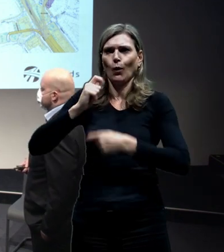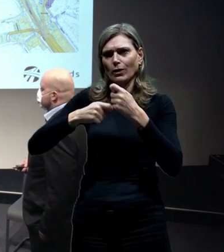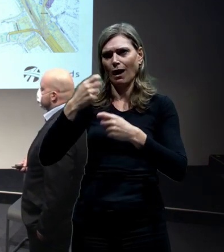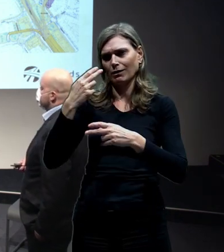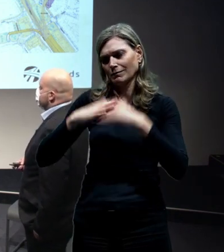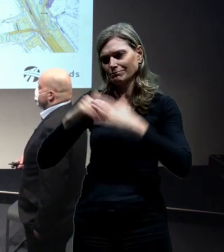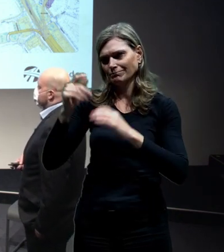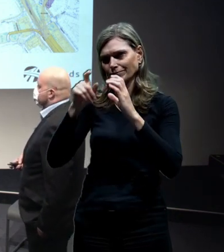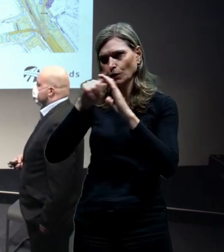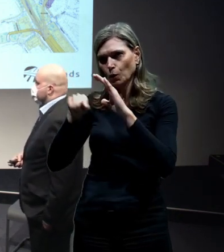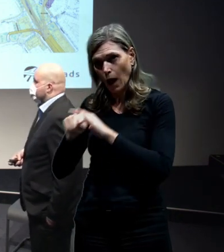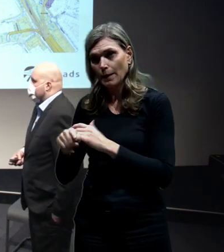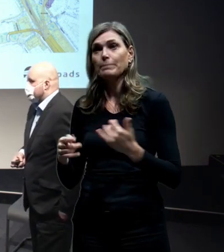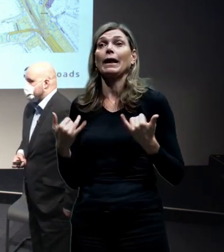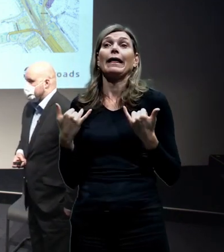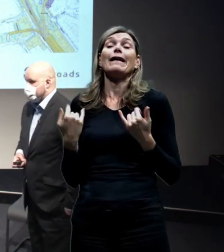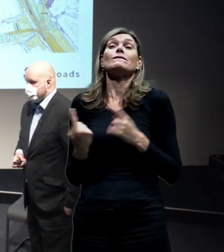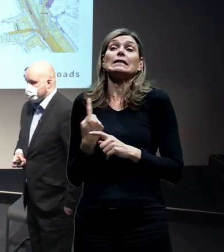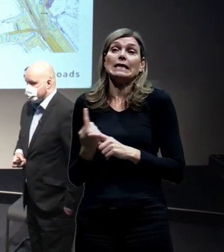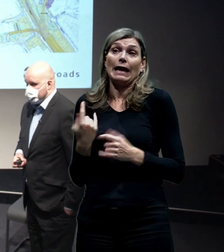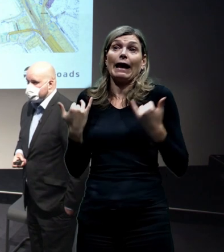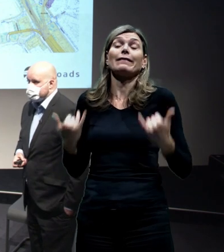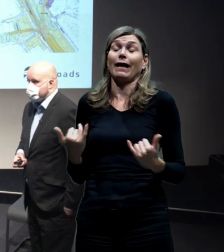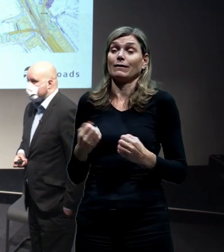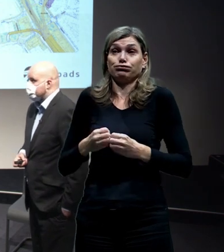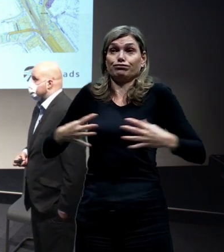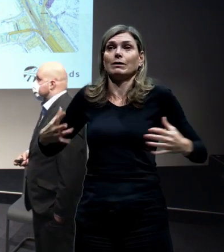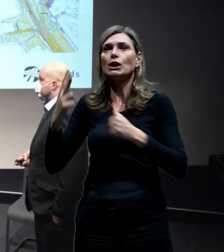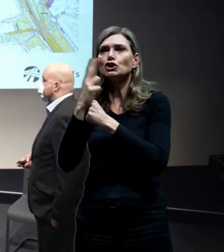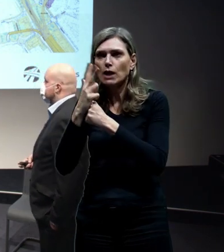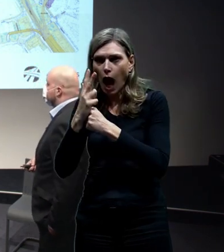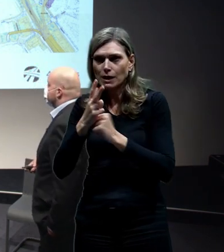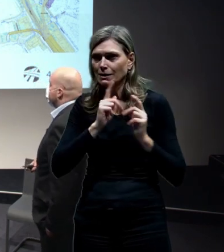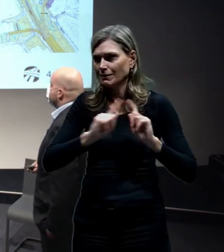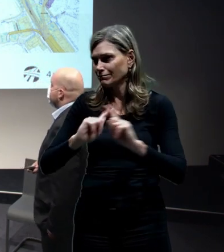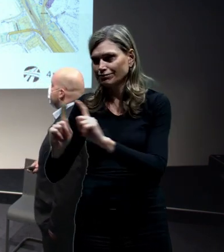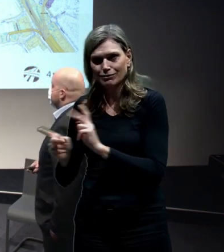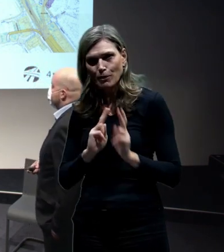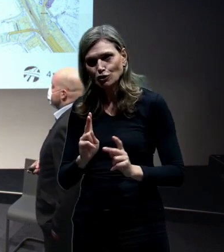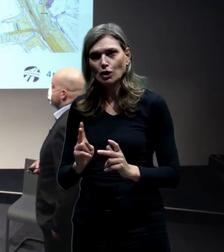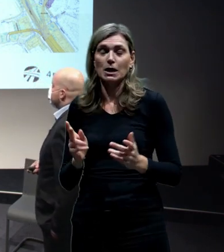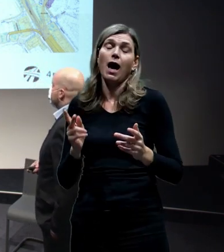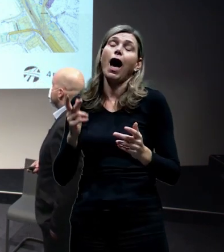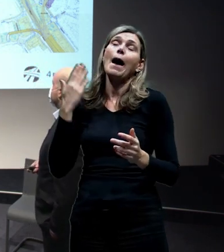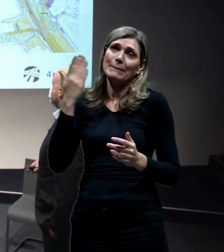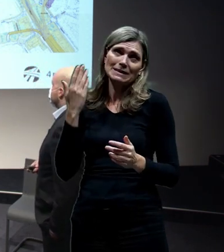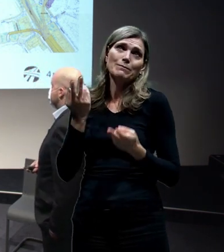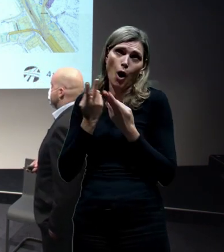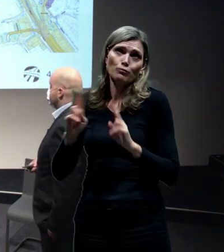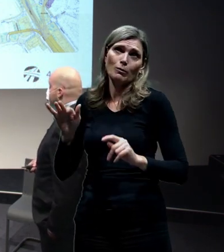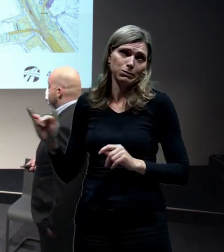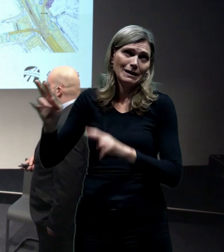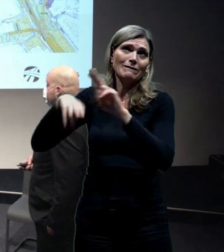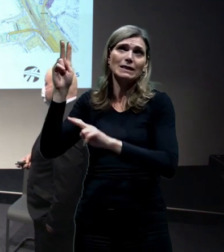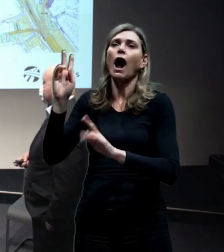té prezentaci, výsledkem je variant 13 a troufnu si říct, že ještě několik variant ani prezentováno není.